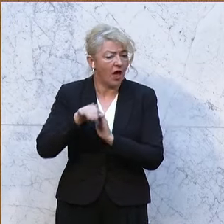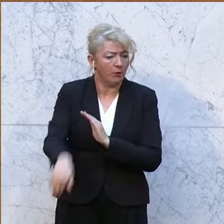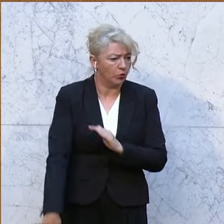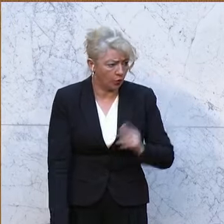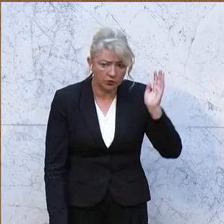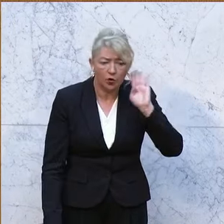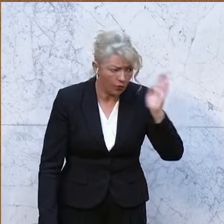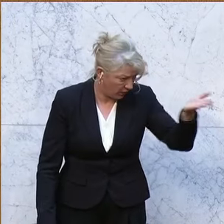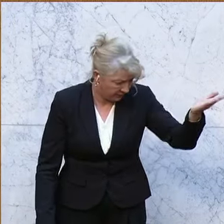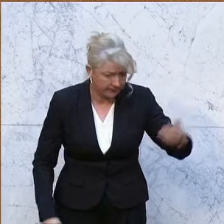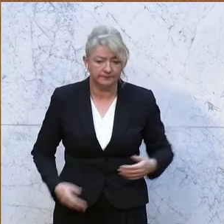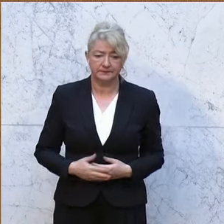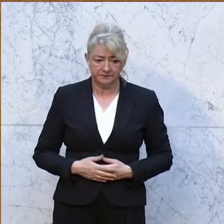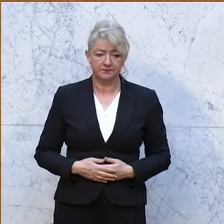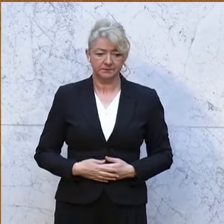gerade gehört.